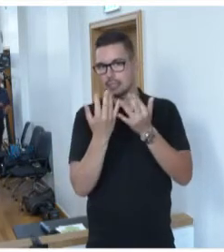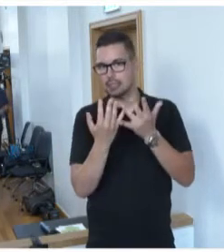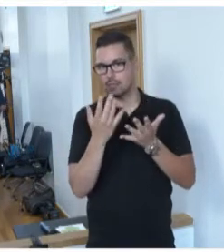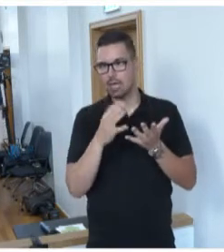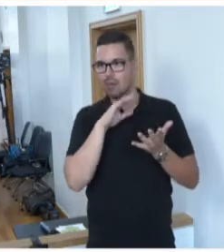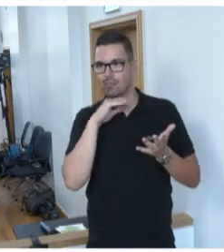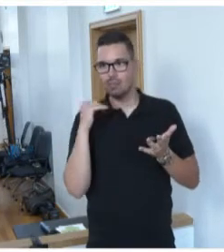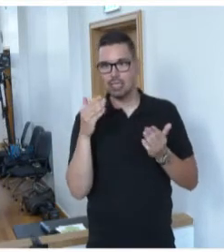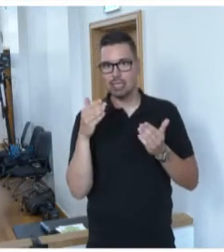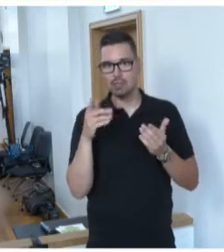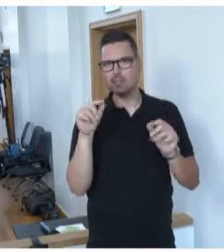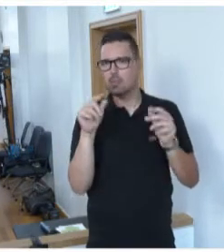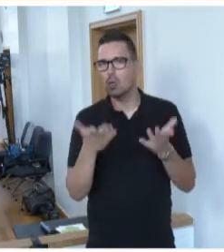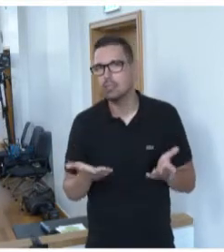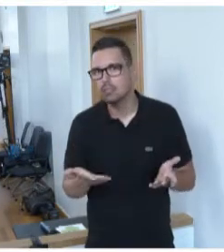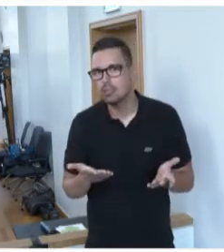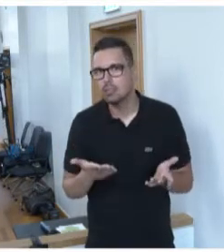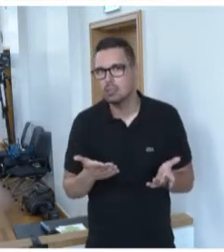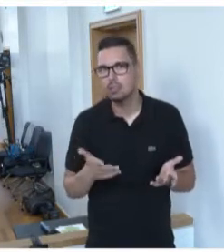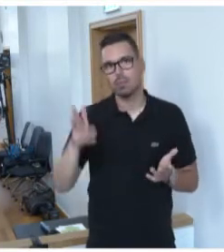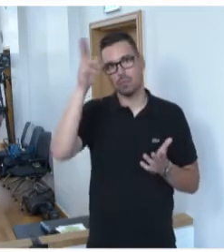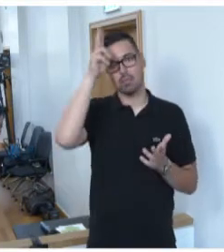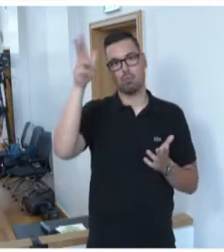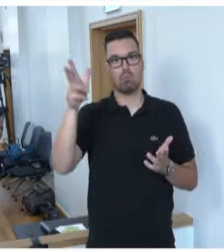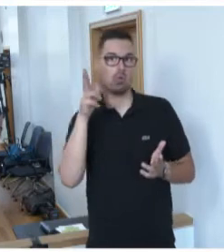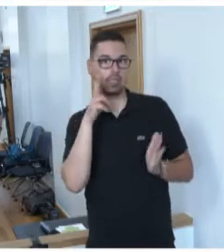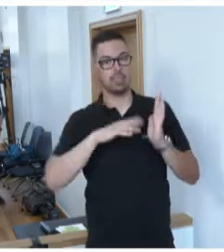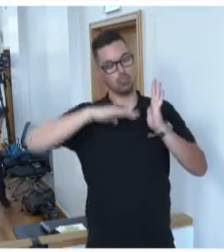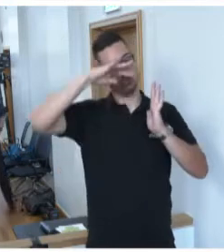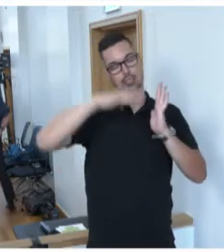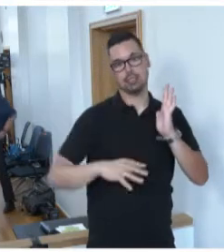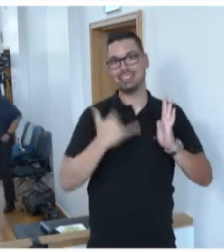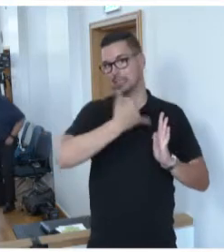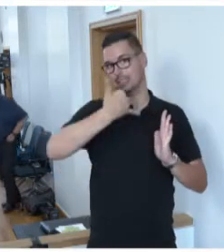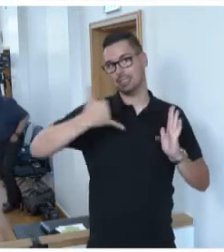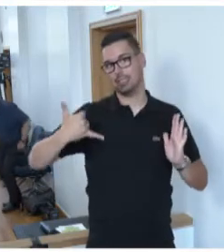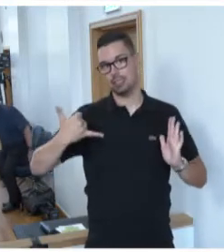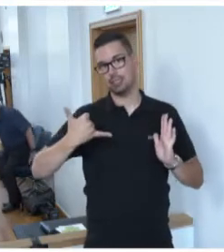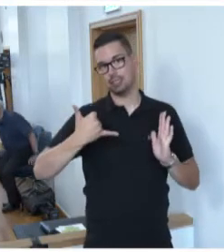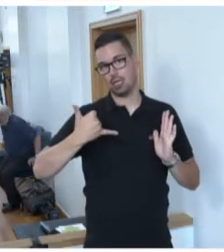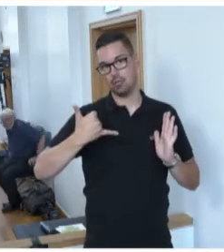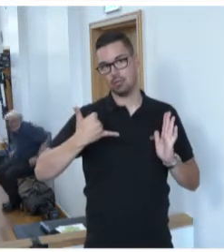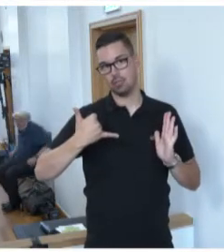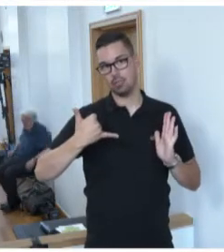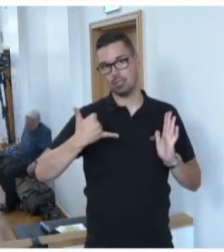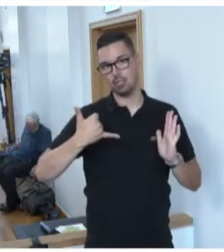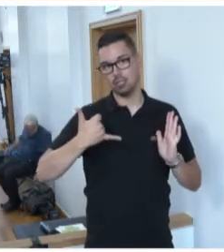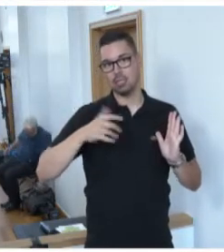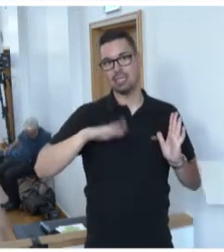Dunkelziffer, was ist das? Die polizeiliche Kriminalstatistik verzeichnet jedes Jahr viele Fälle von Kindesmisshandlungen.